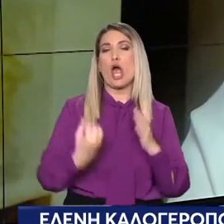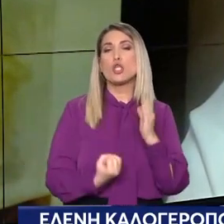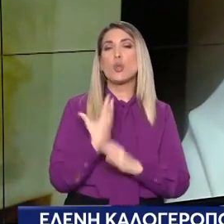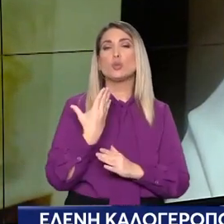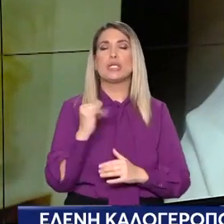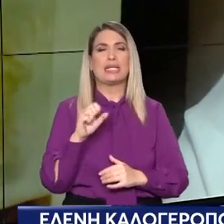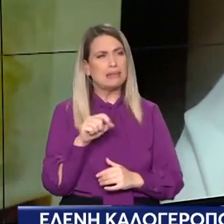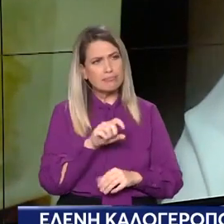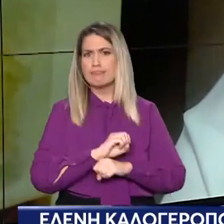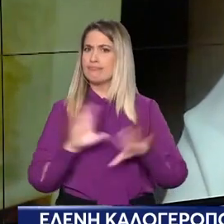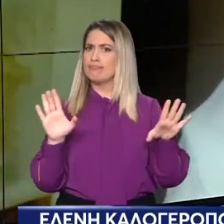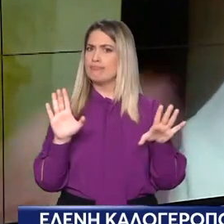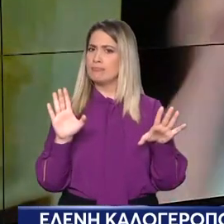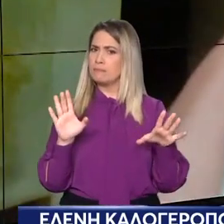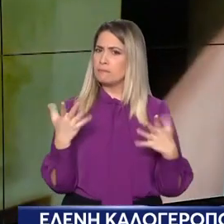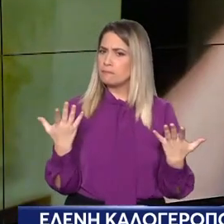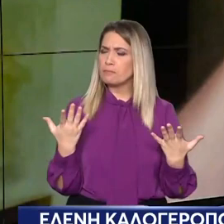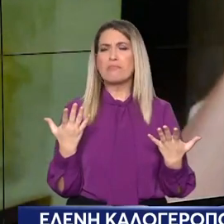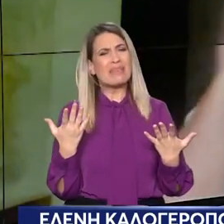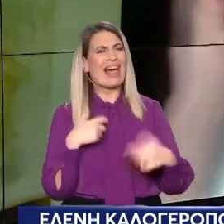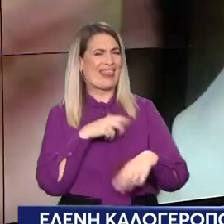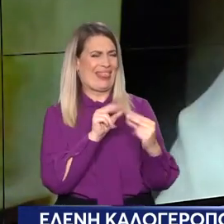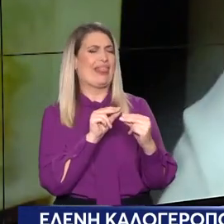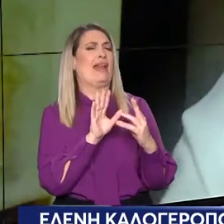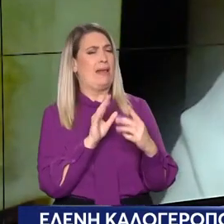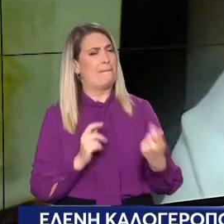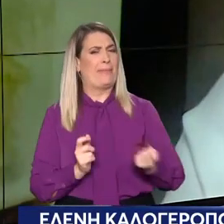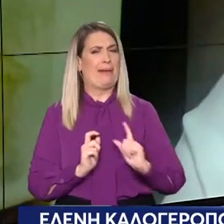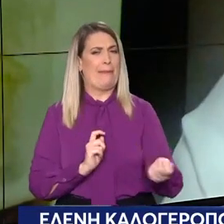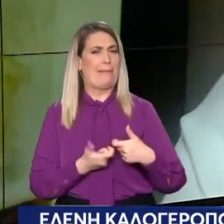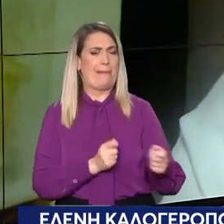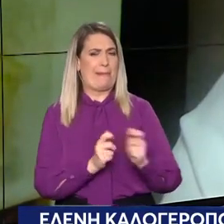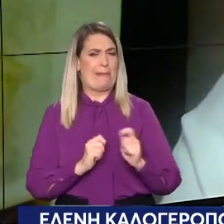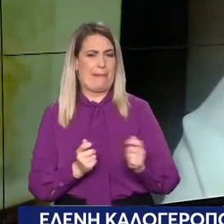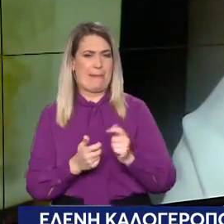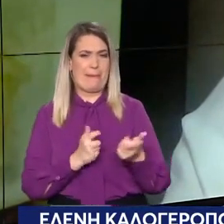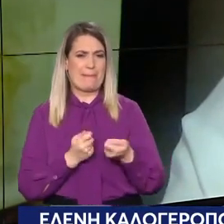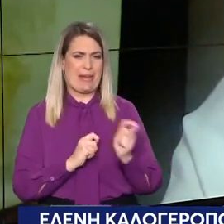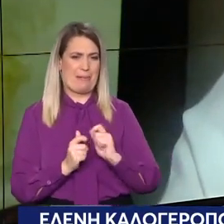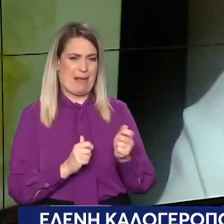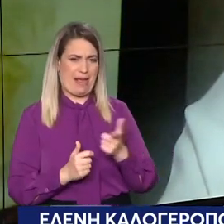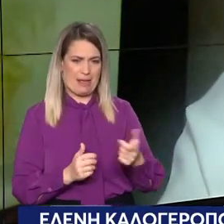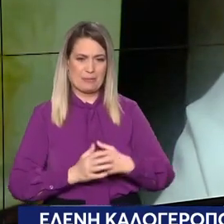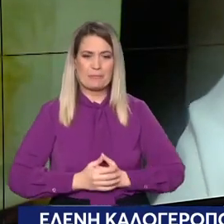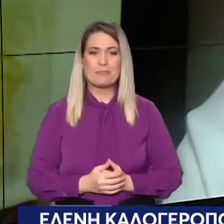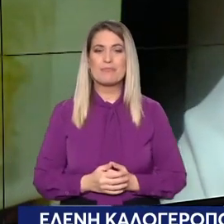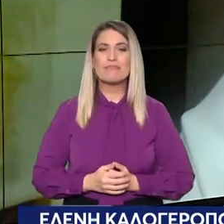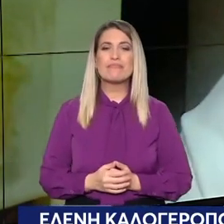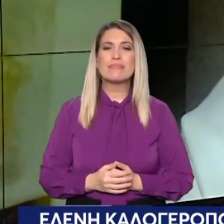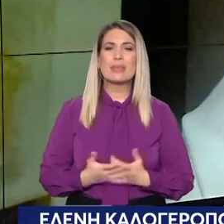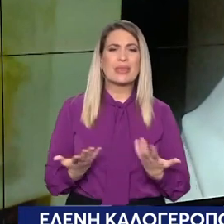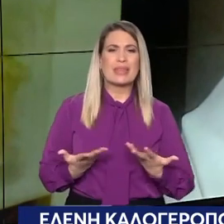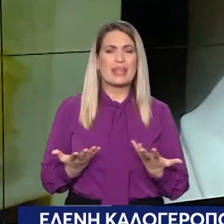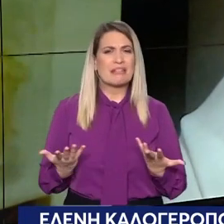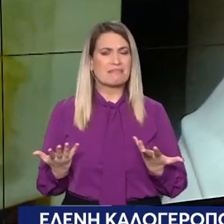πραγματικά ασυνήθιστο. Επειδή δεν είχαμε προλάβει να μιλήσουμε, όμως στέλνει και μηνύματα, γιατί ήταν στον οριμάγδο αυτού του φοβερού μεσημεριού, γιατί δεν το